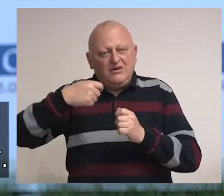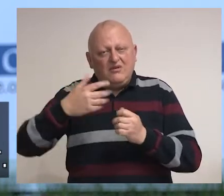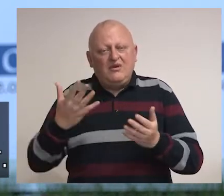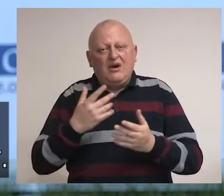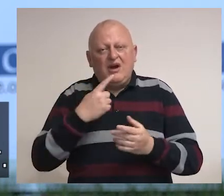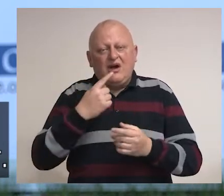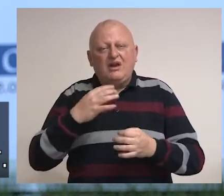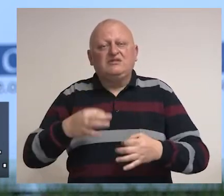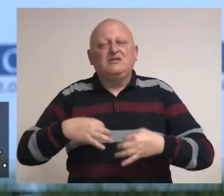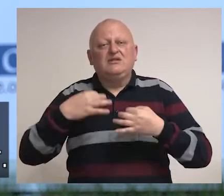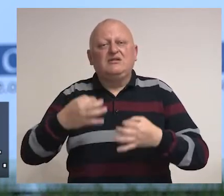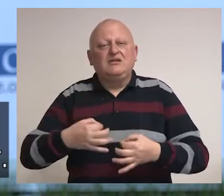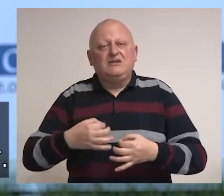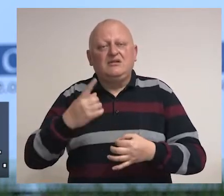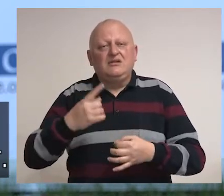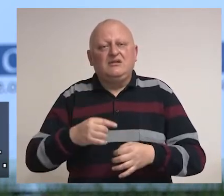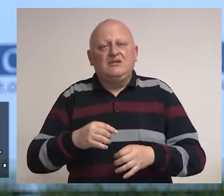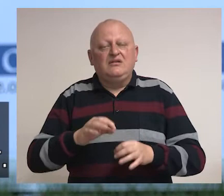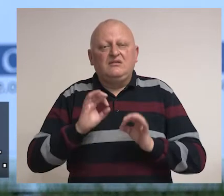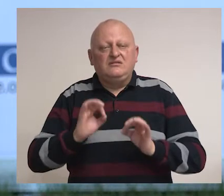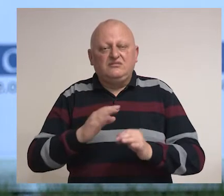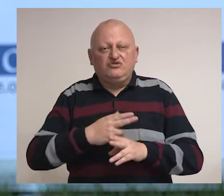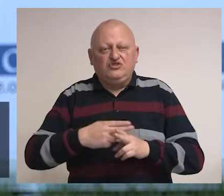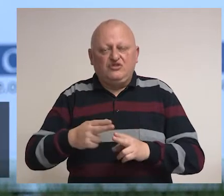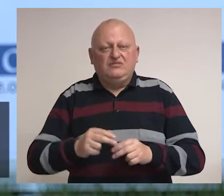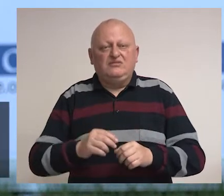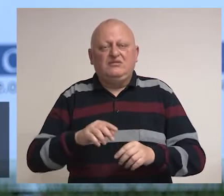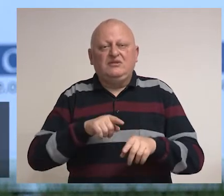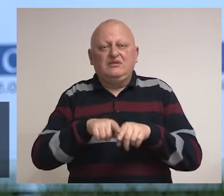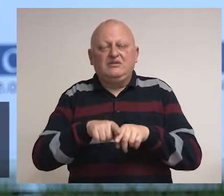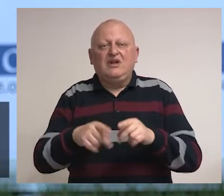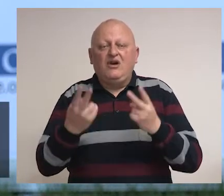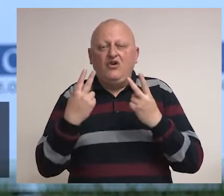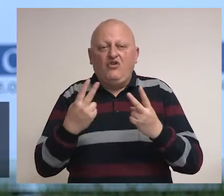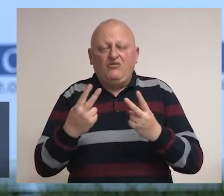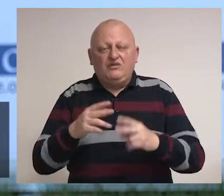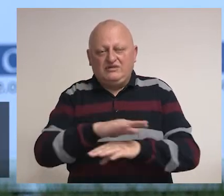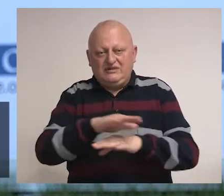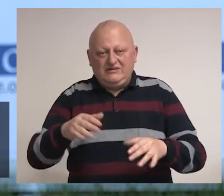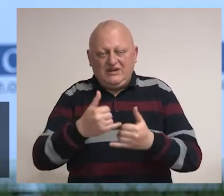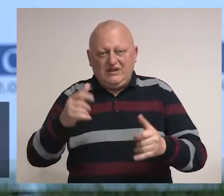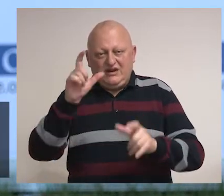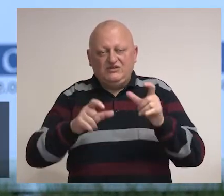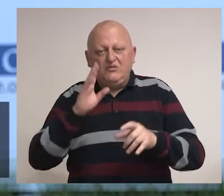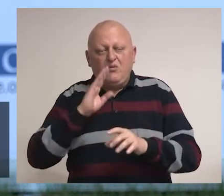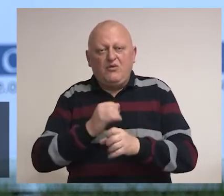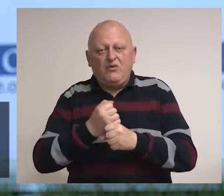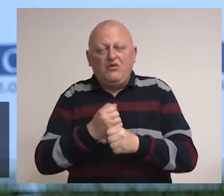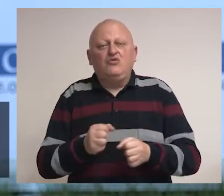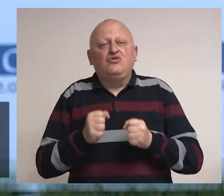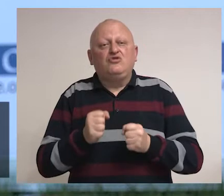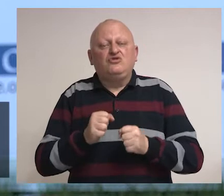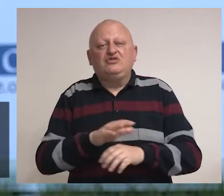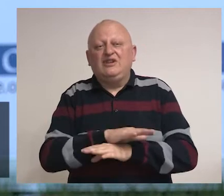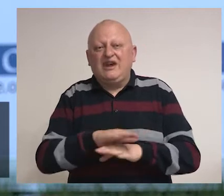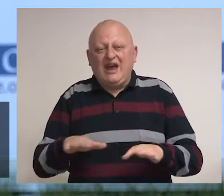pokažu profesionalnost i integritet. Jednako je važno da se svi građani BiH uzdrži